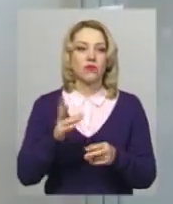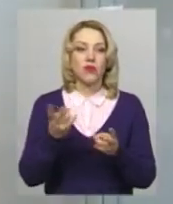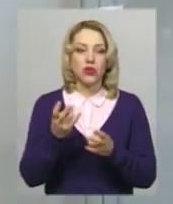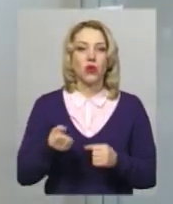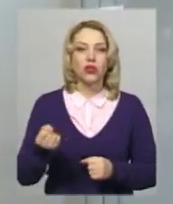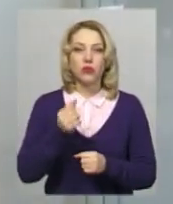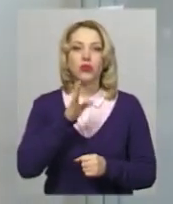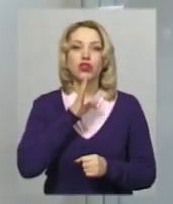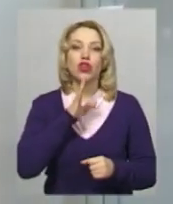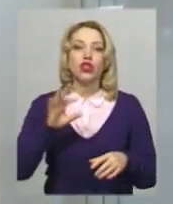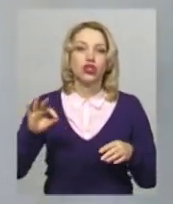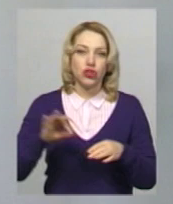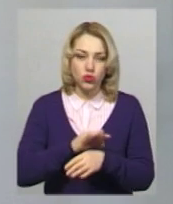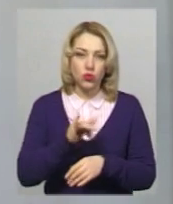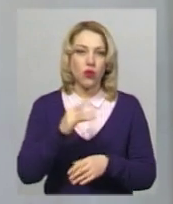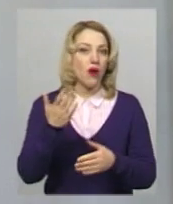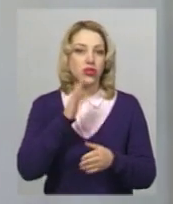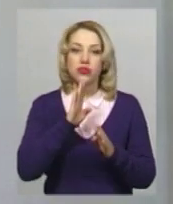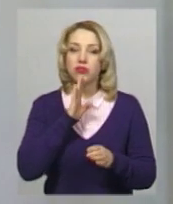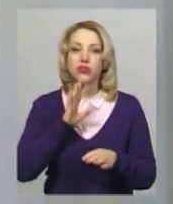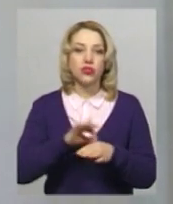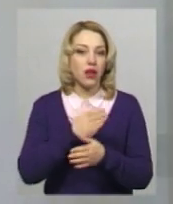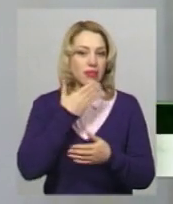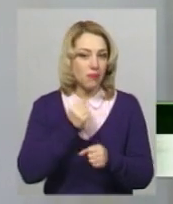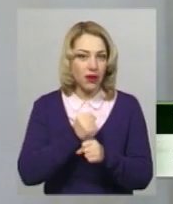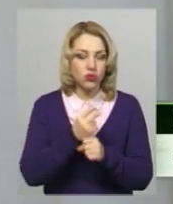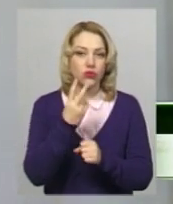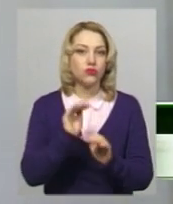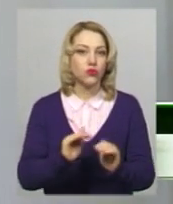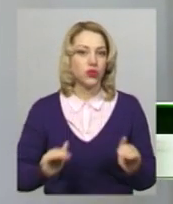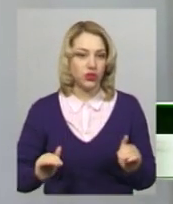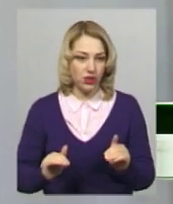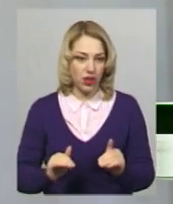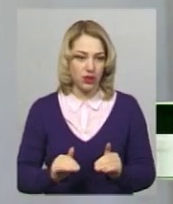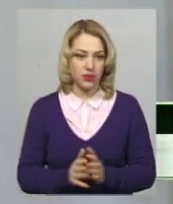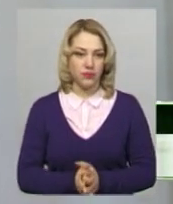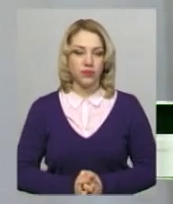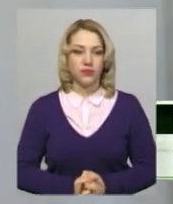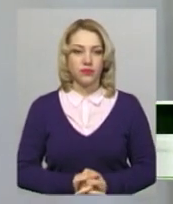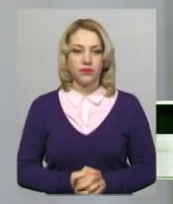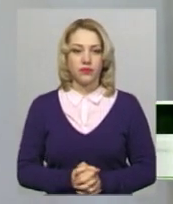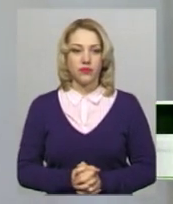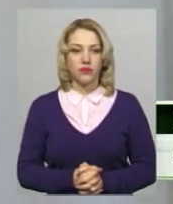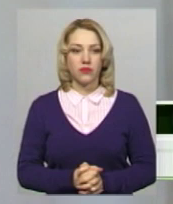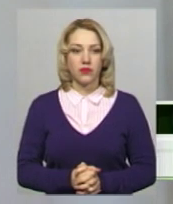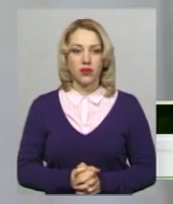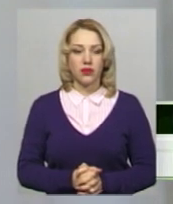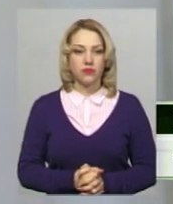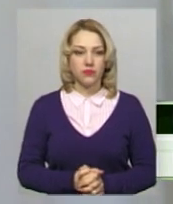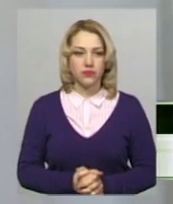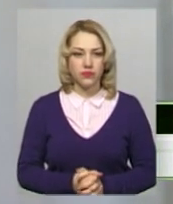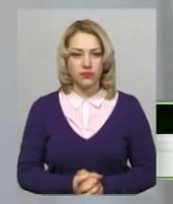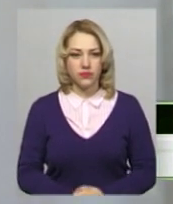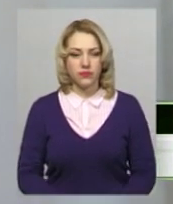працює, та двох малонітніх дітей. Дуже щиро розхайлювався, ми не хочемо відповідати ці всі погнання повністю